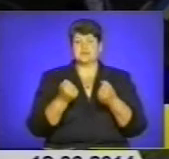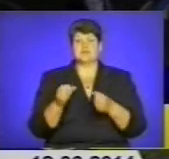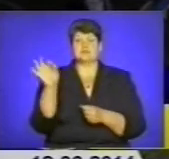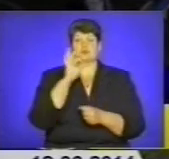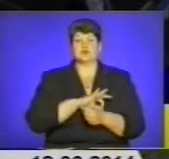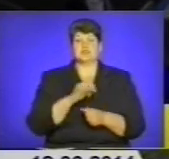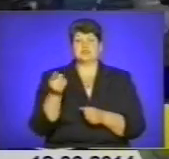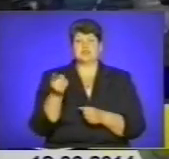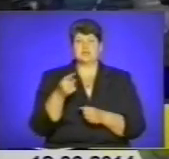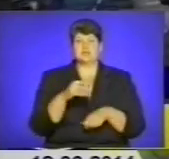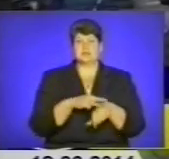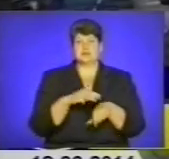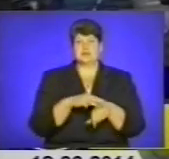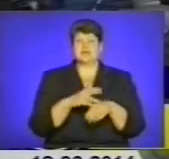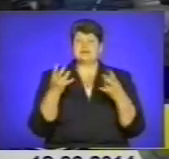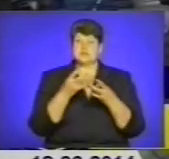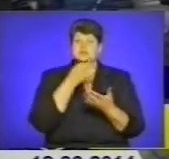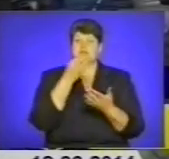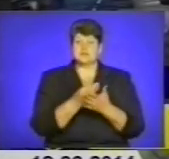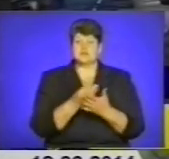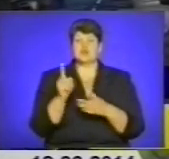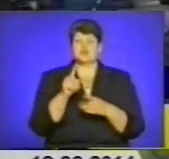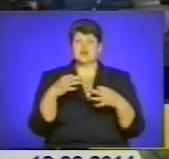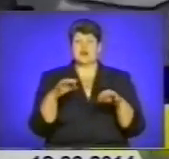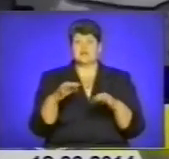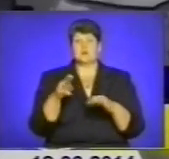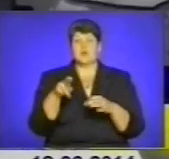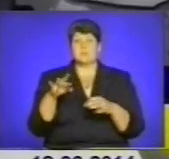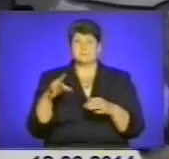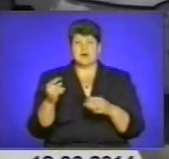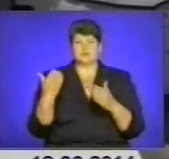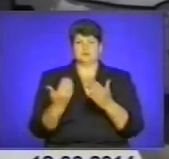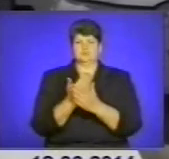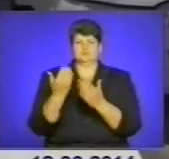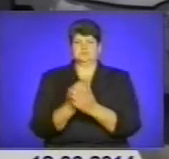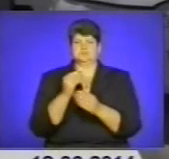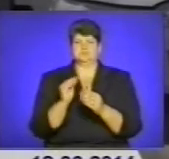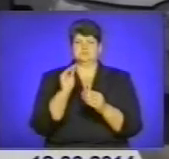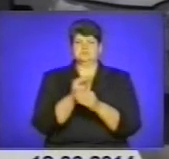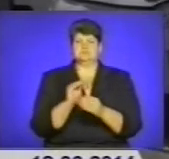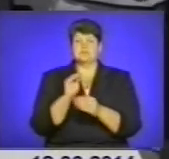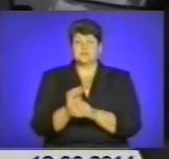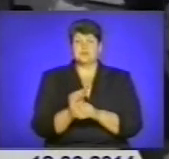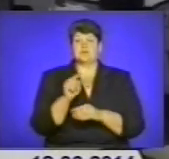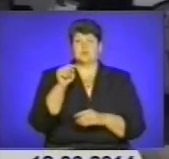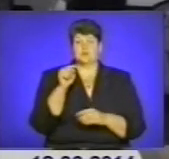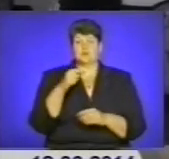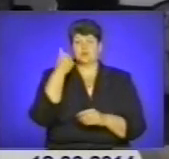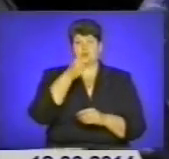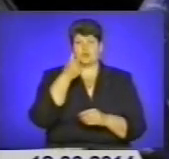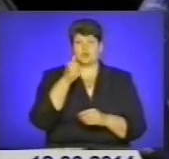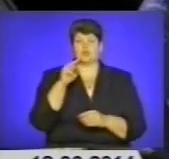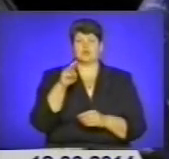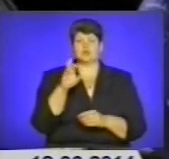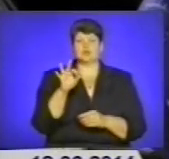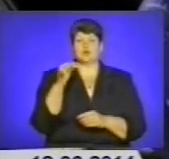тернопільські міліціонери. Варто відзначити, що автопарк тернопільської міліції планомірно оновлюється. Минулоріч нові сучасні автомобілі Toyota Prius з